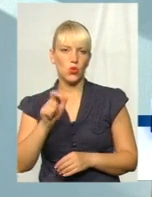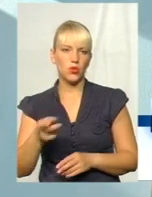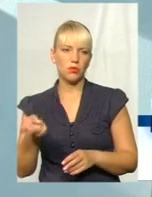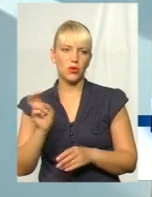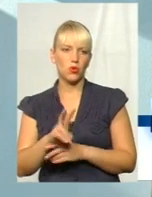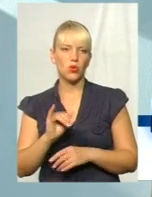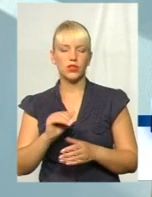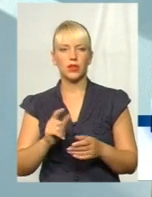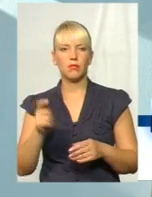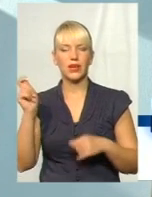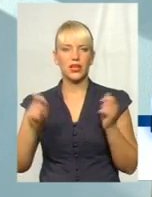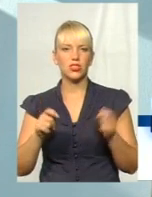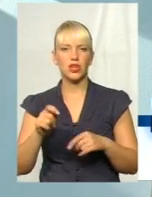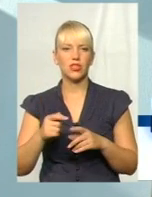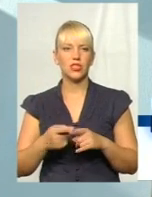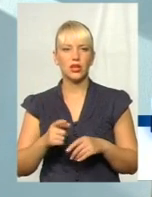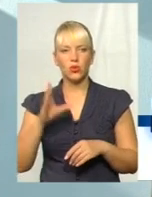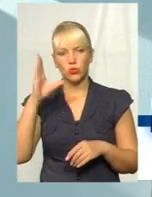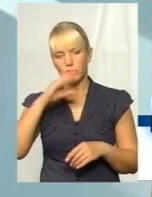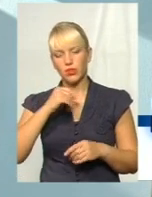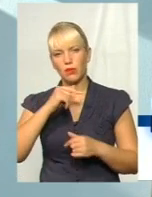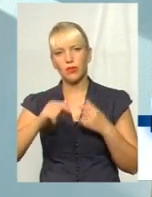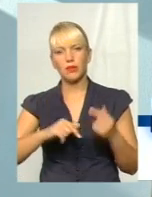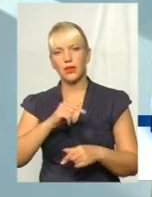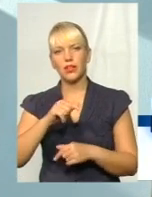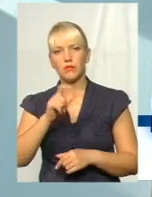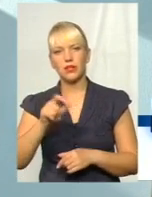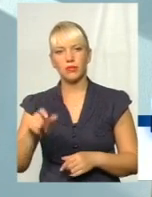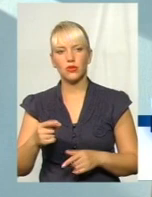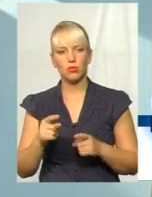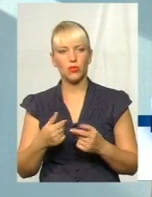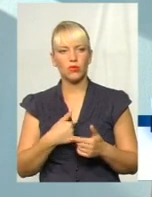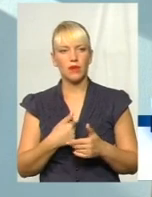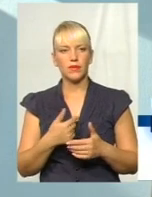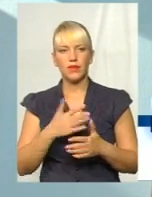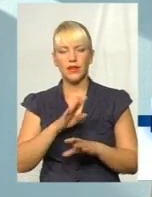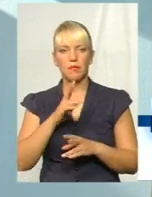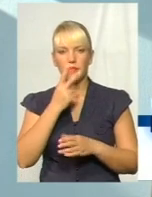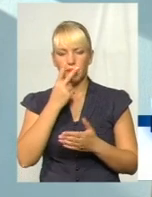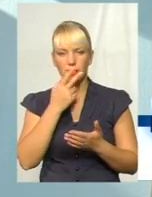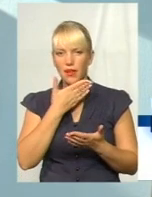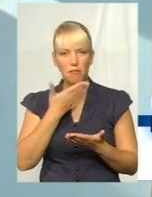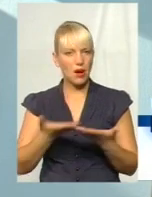і приїжджають, були зазначені успішними підприємцями. Тому я не бачу проблем з